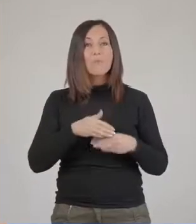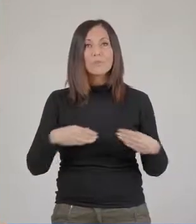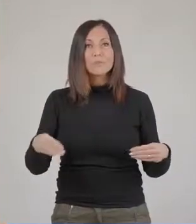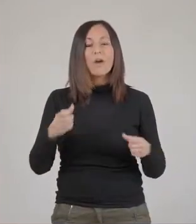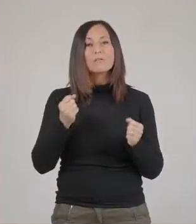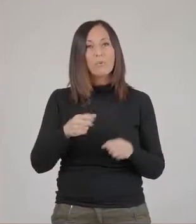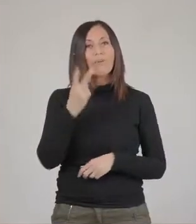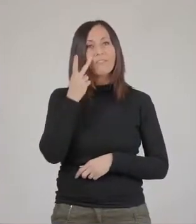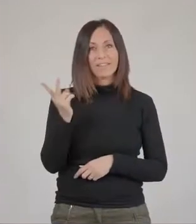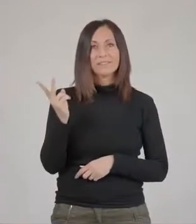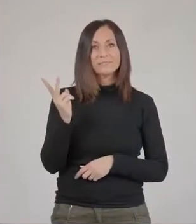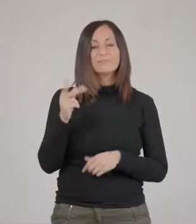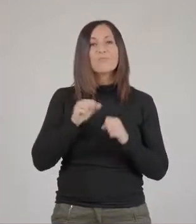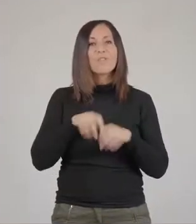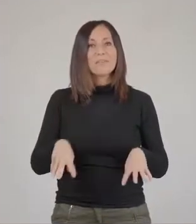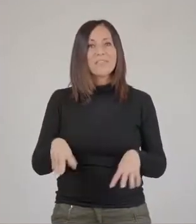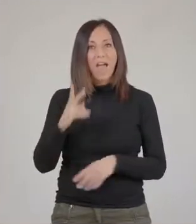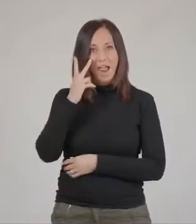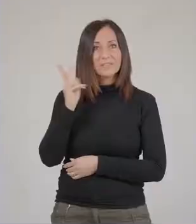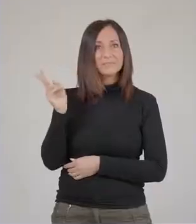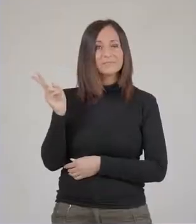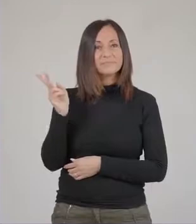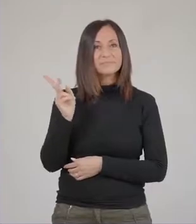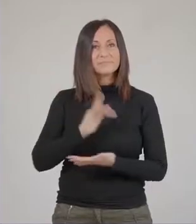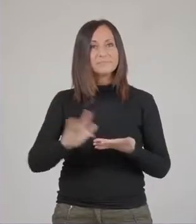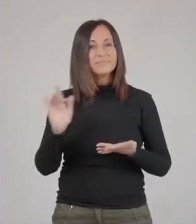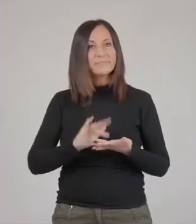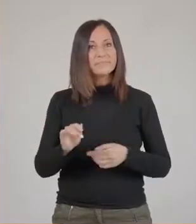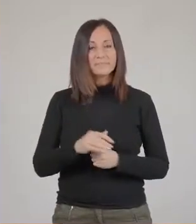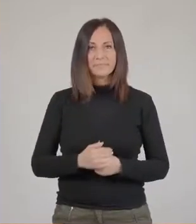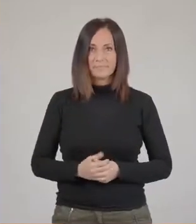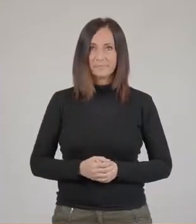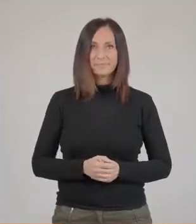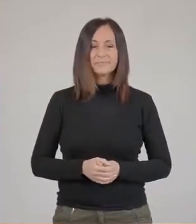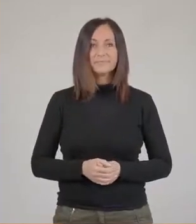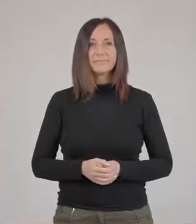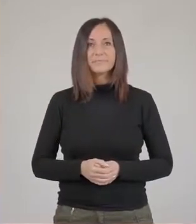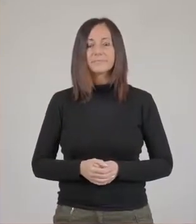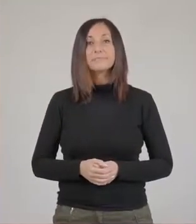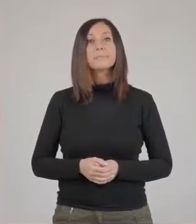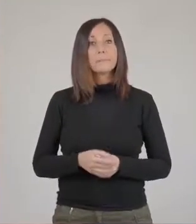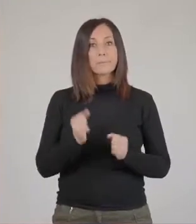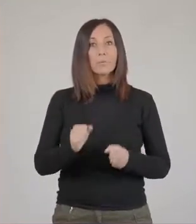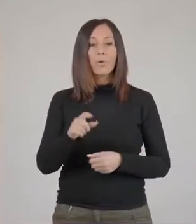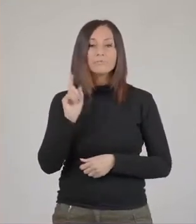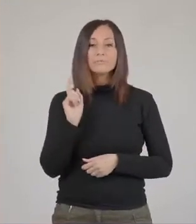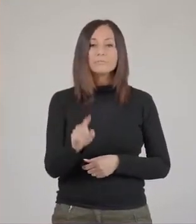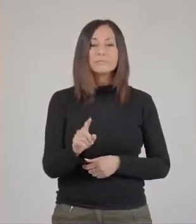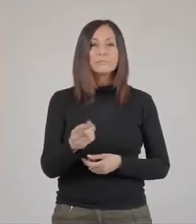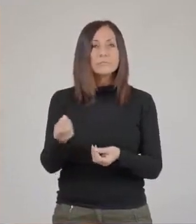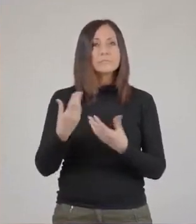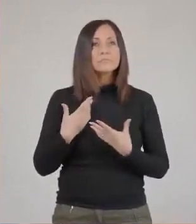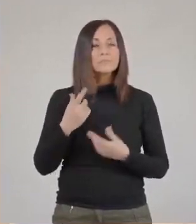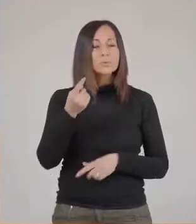visionare multimediali, attivare dei